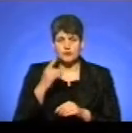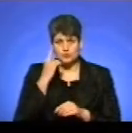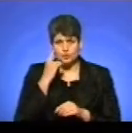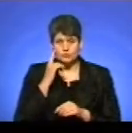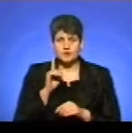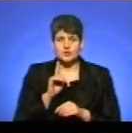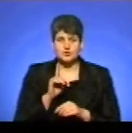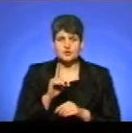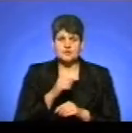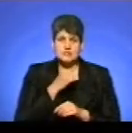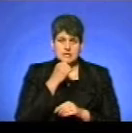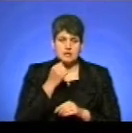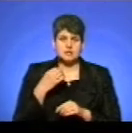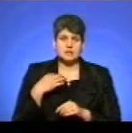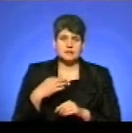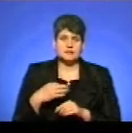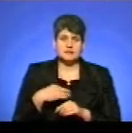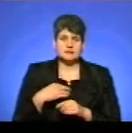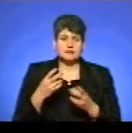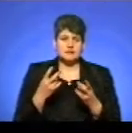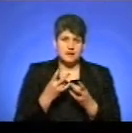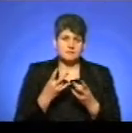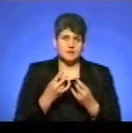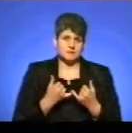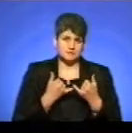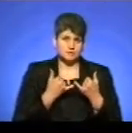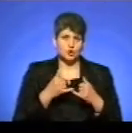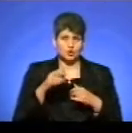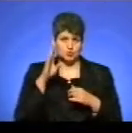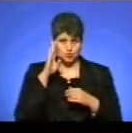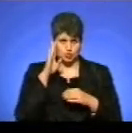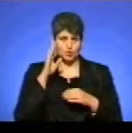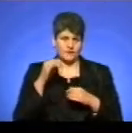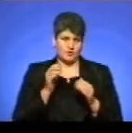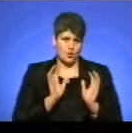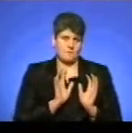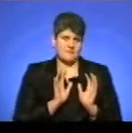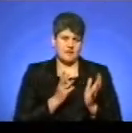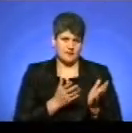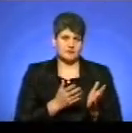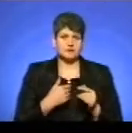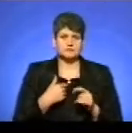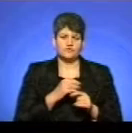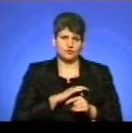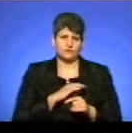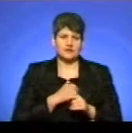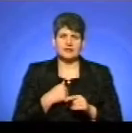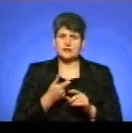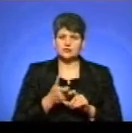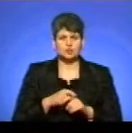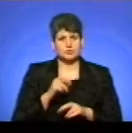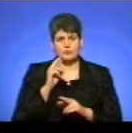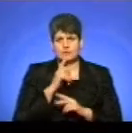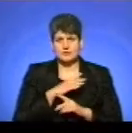для старшого сина треба чоловіча опіка, я дуже помилилася,